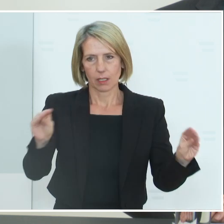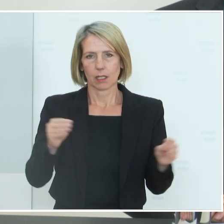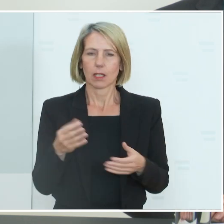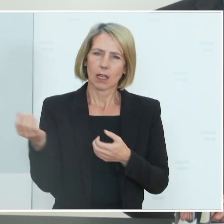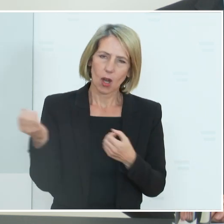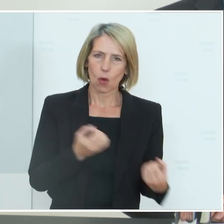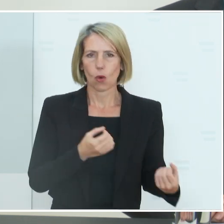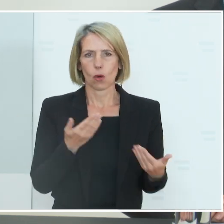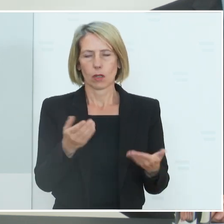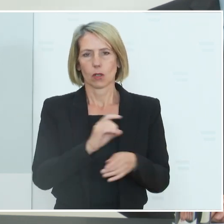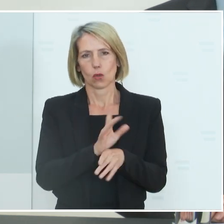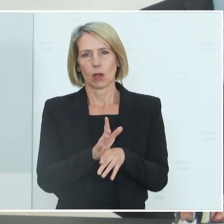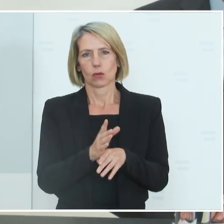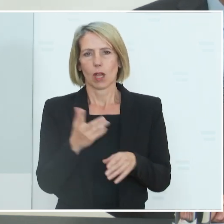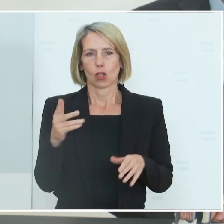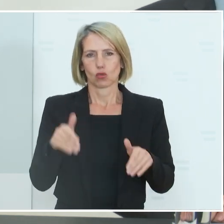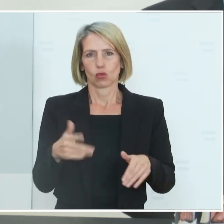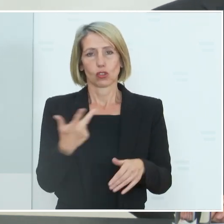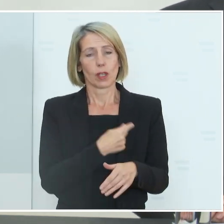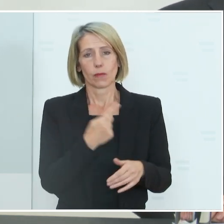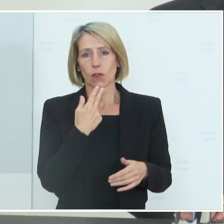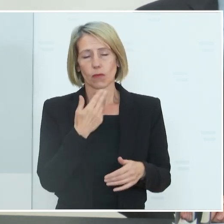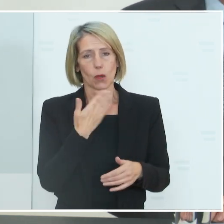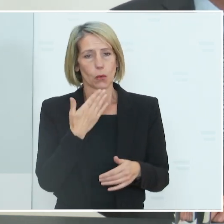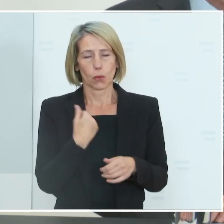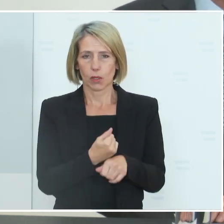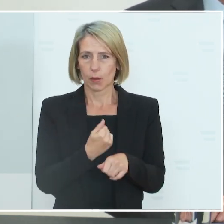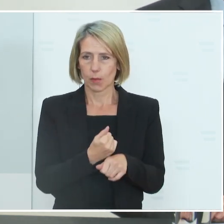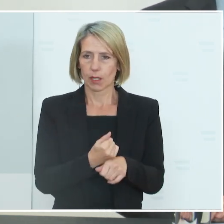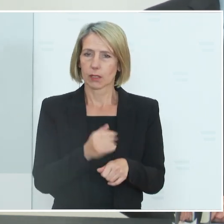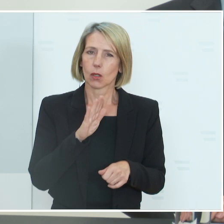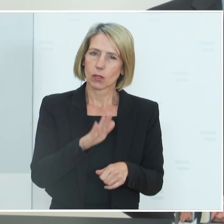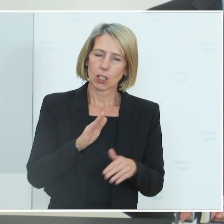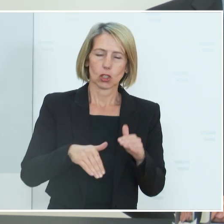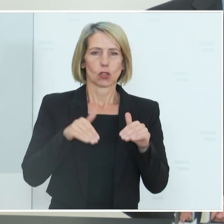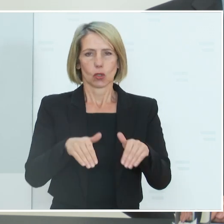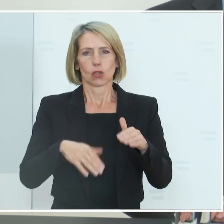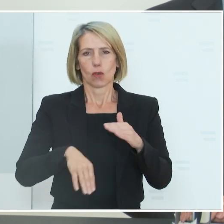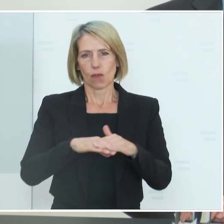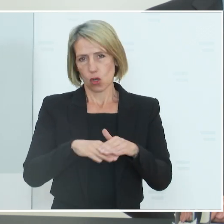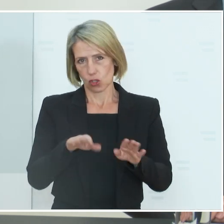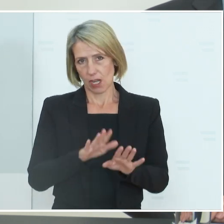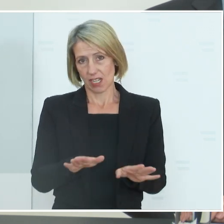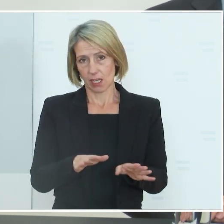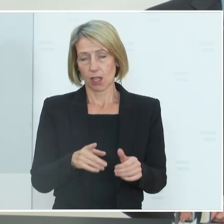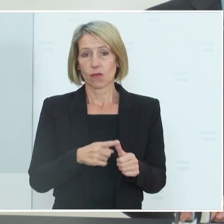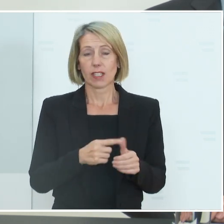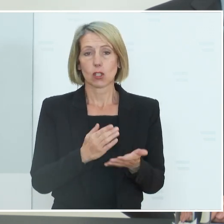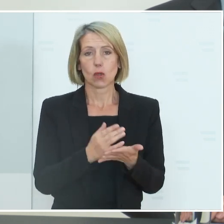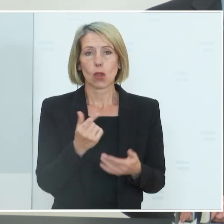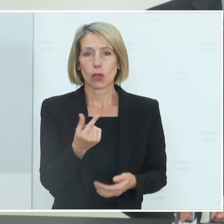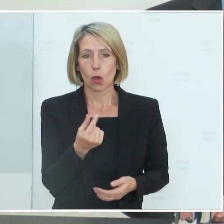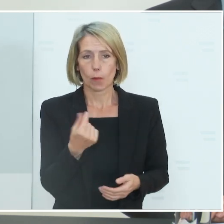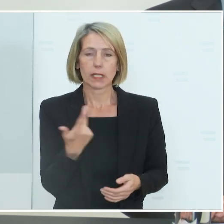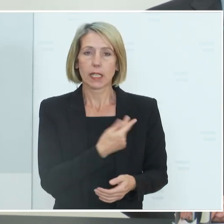-Schutzimpfung, wenn Sie sie noch nicht haben und vervollständigen Sie Ihren Schutz. Und ganz wichtig, wenn Sie bereits doppelt geimpft